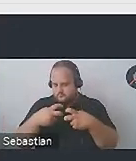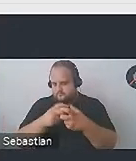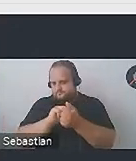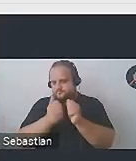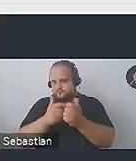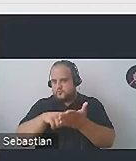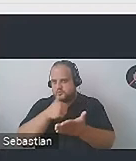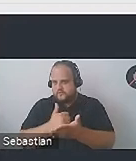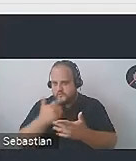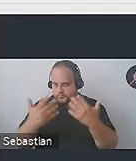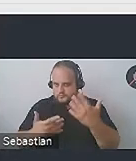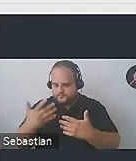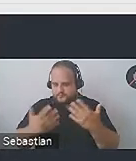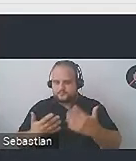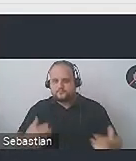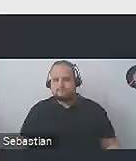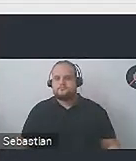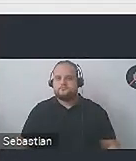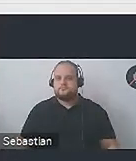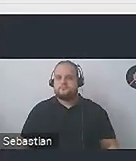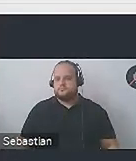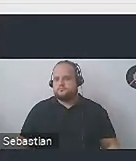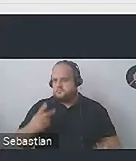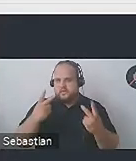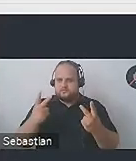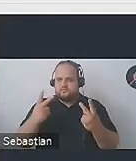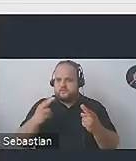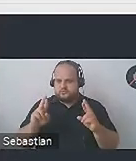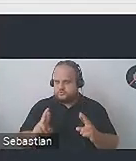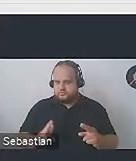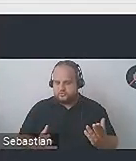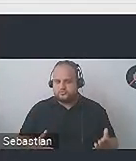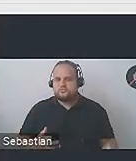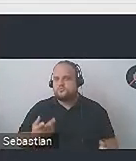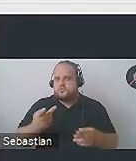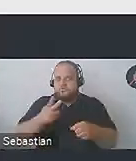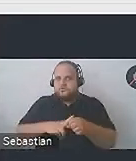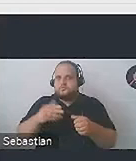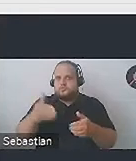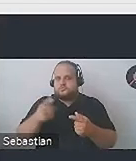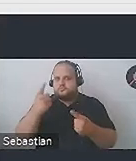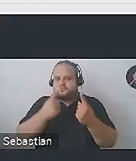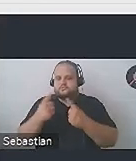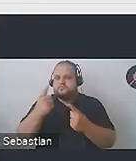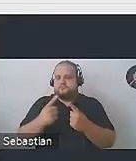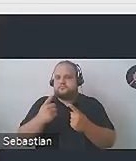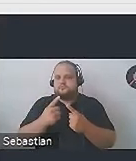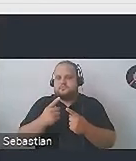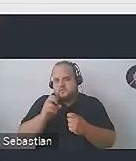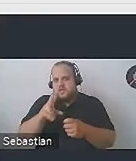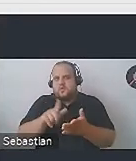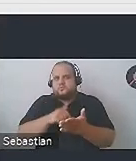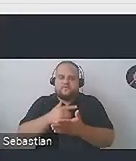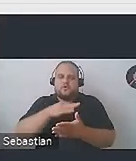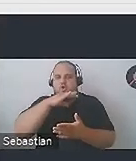ustawieniach systemu operacyjnego. To są wszystko bardzo ważne rzeczy. Państwo mogą, niektórzy z Was mogą myśleć, że ustawienie